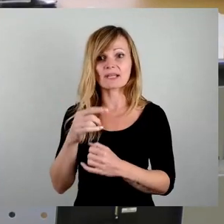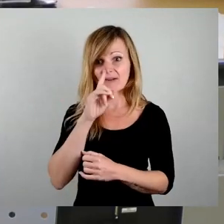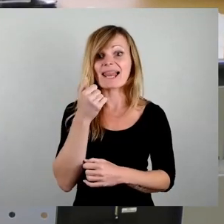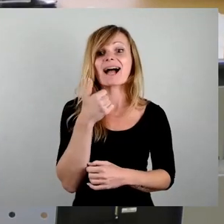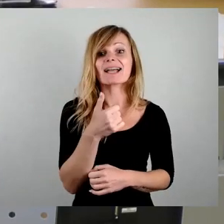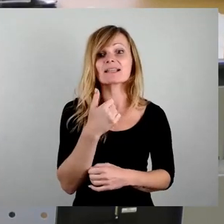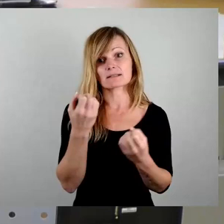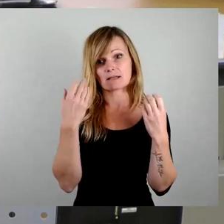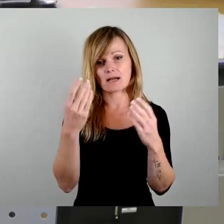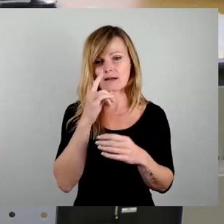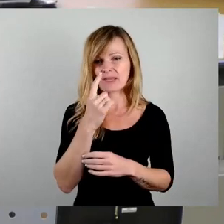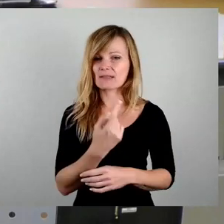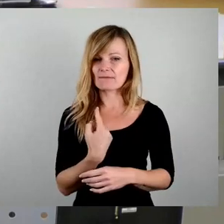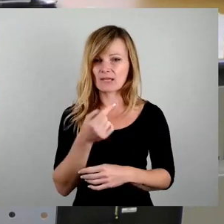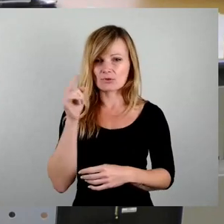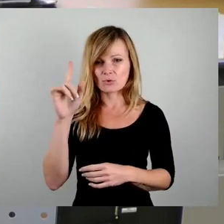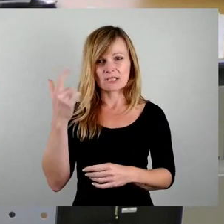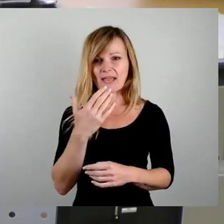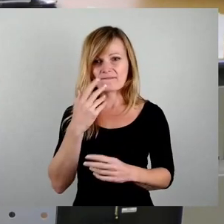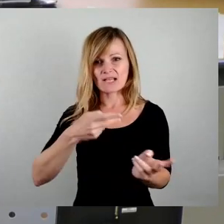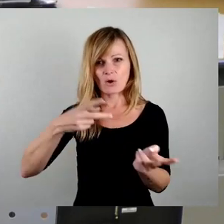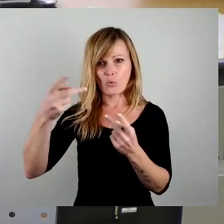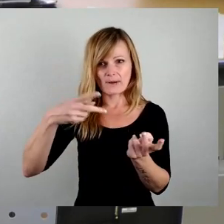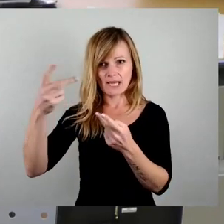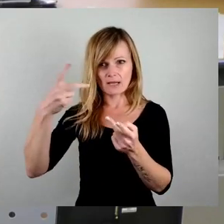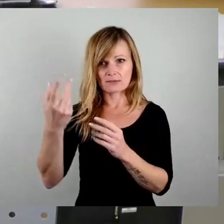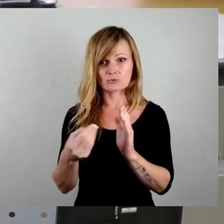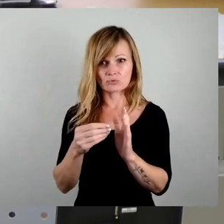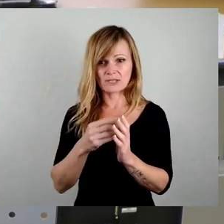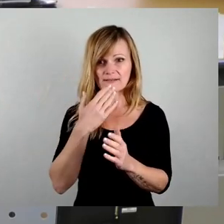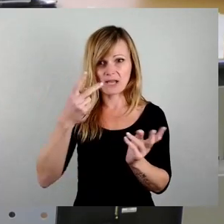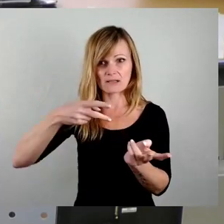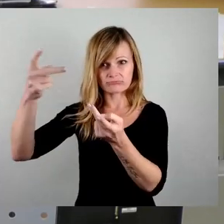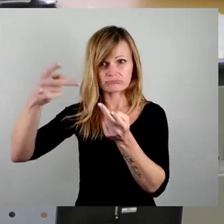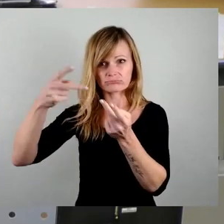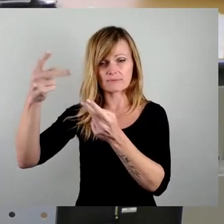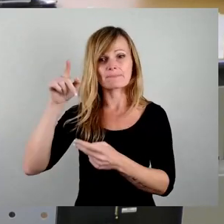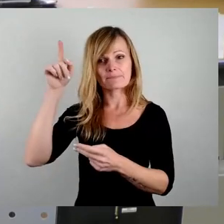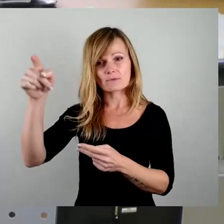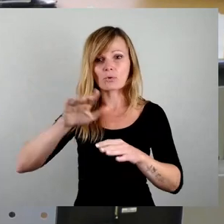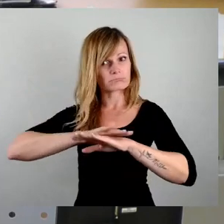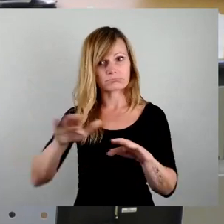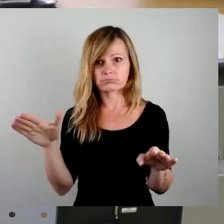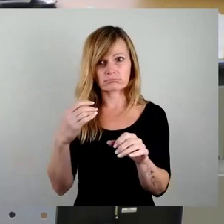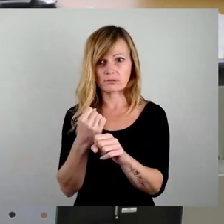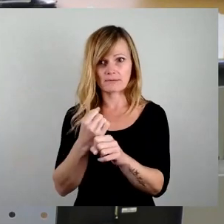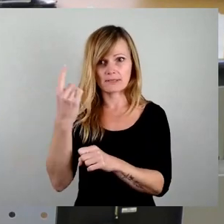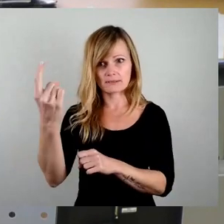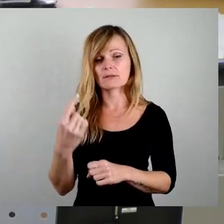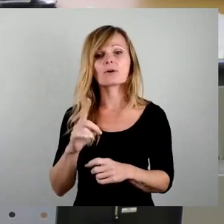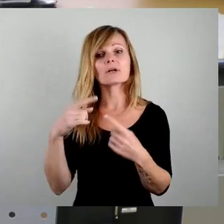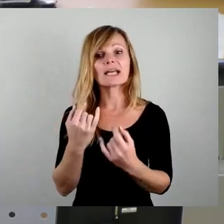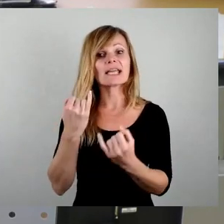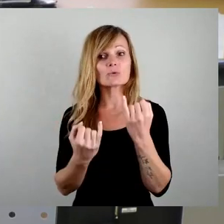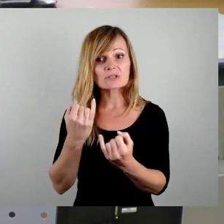wenn wir dort kein Wasser hochbringen, kein zusätzliches, dann ist da oben Schicht im Schacht. Und das betrifft nicht nur die Industrie, sondern ein Stück